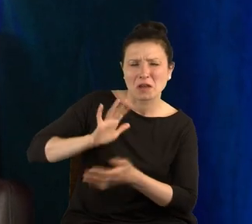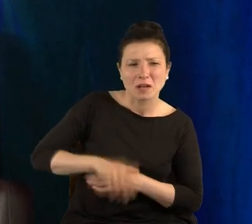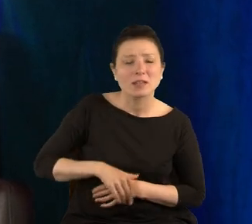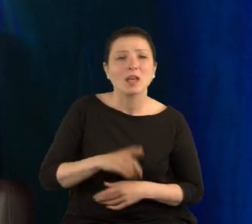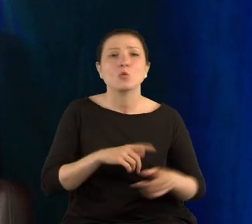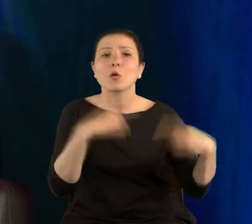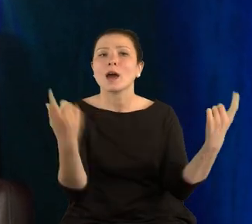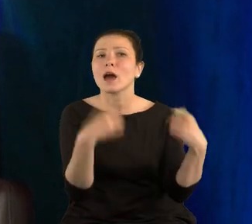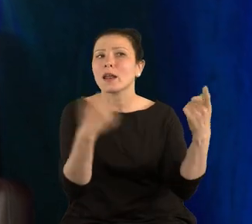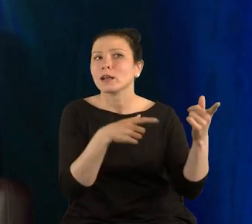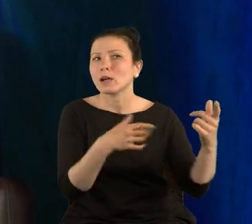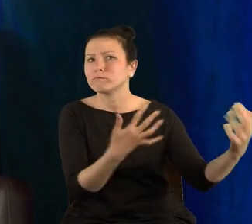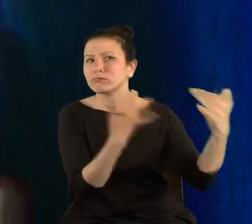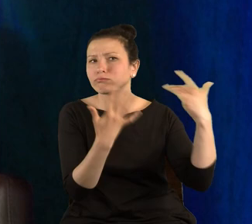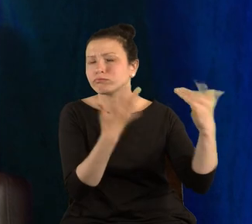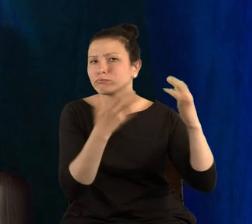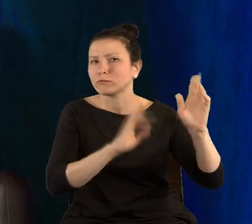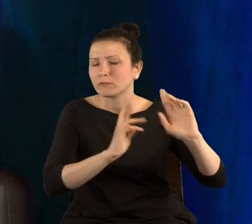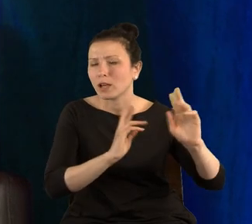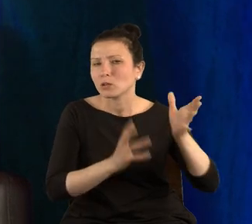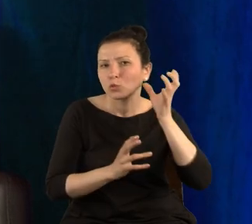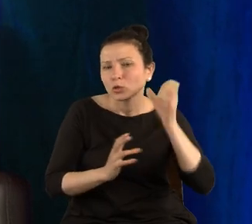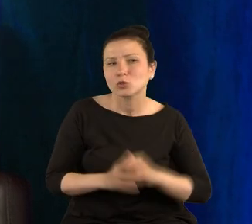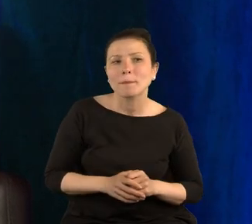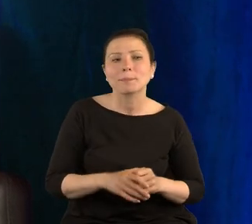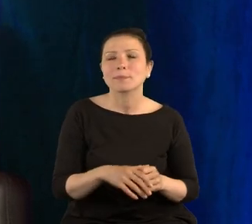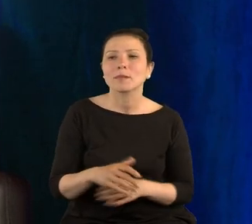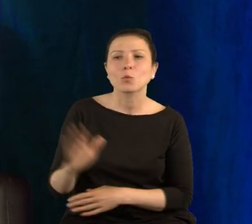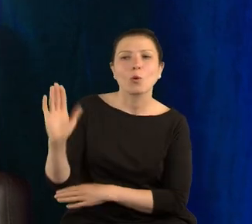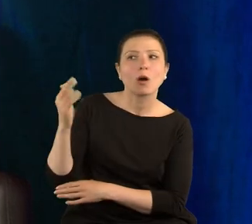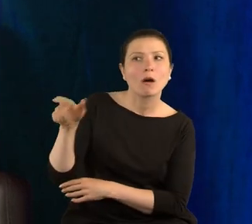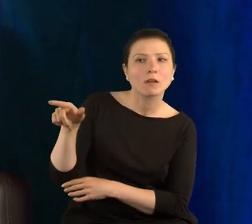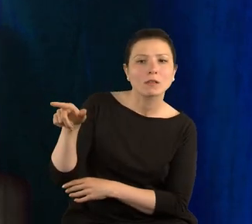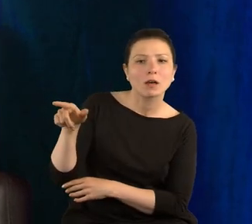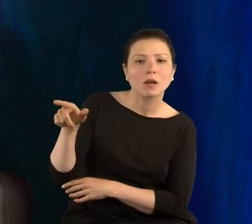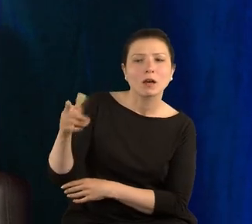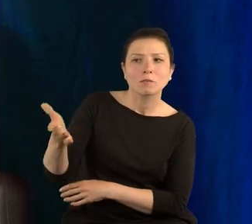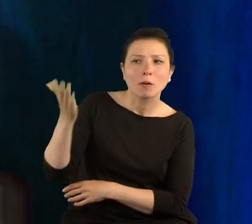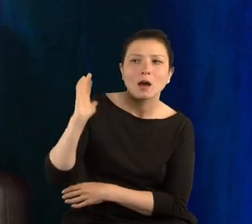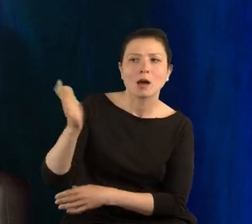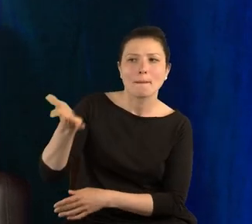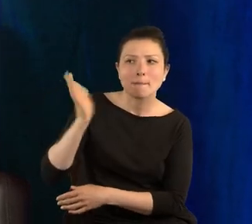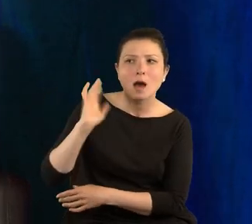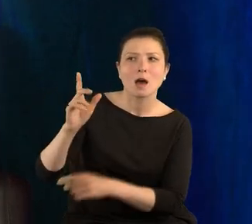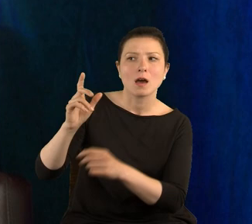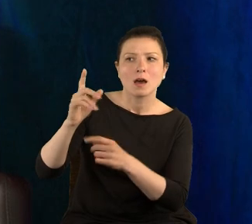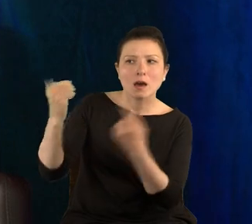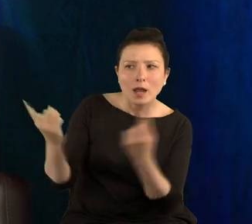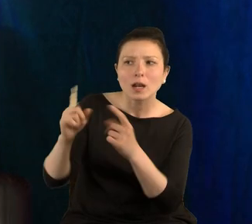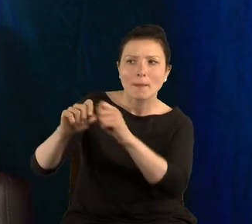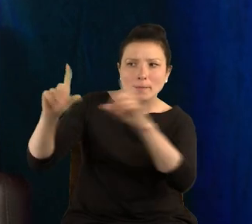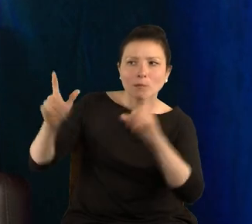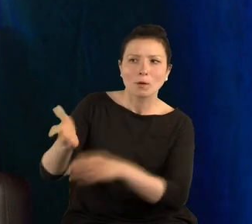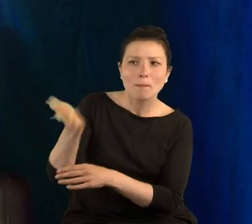na sygnale i mnie bombarduje. Za oknami przelatują kolejne reklamy na